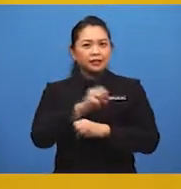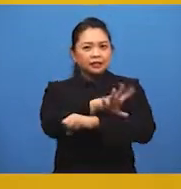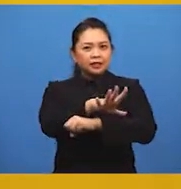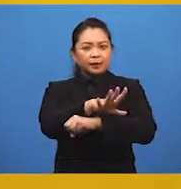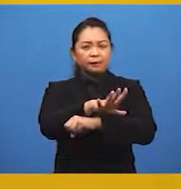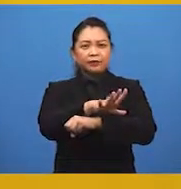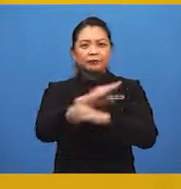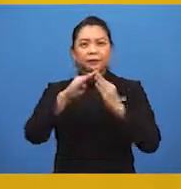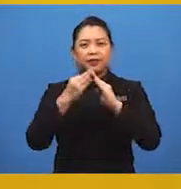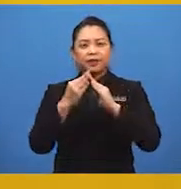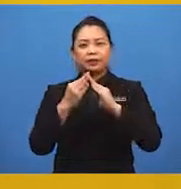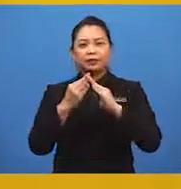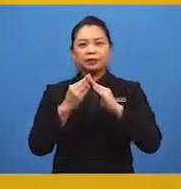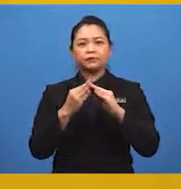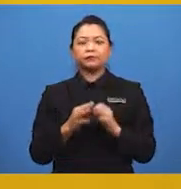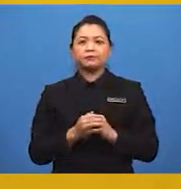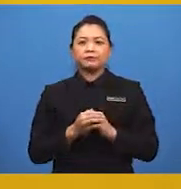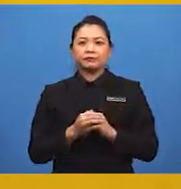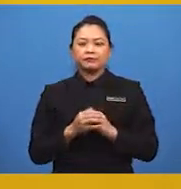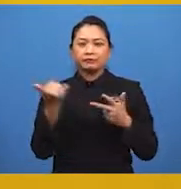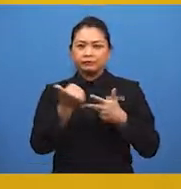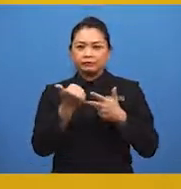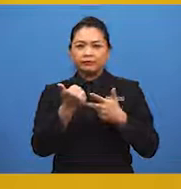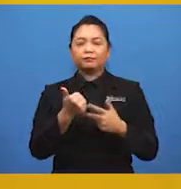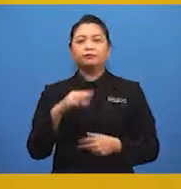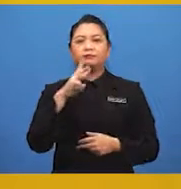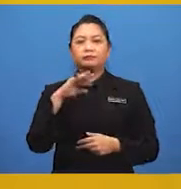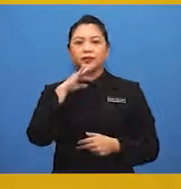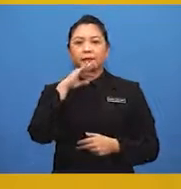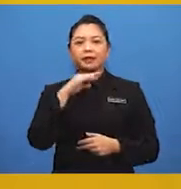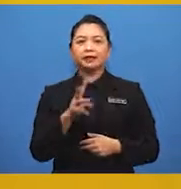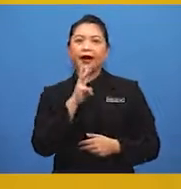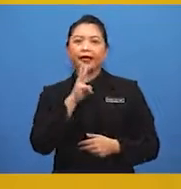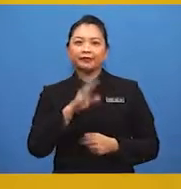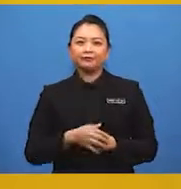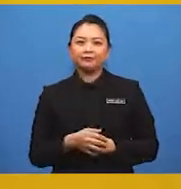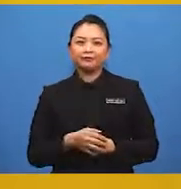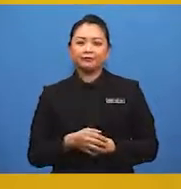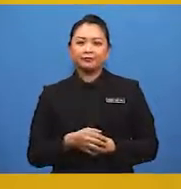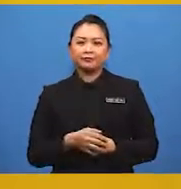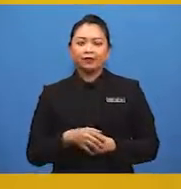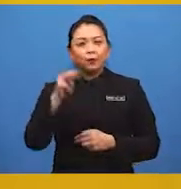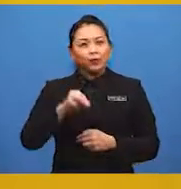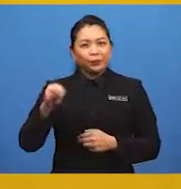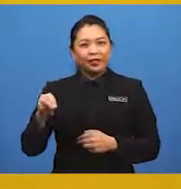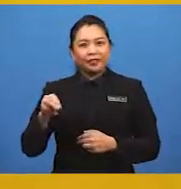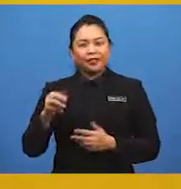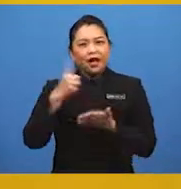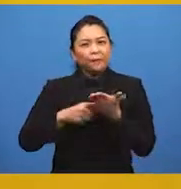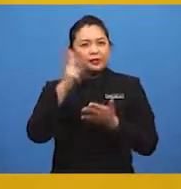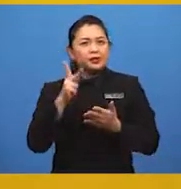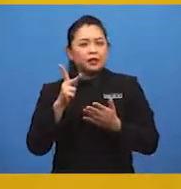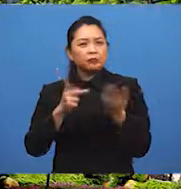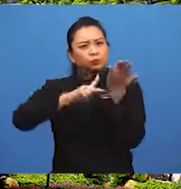pembandaran terhadap alam sekitar yang ketiga iaitu pencemaran air. Murid-murid, apakah